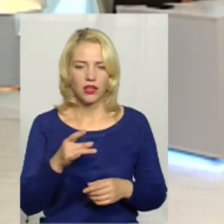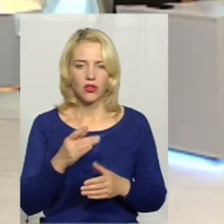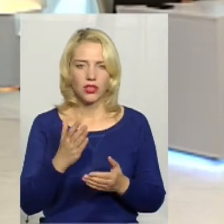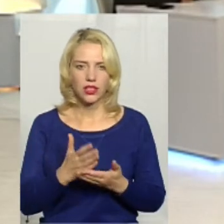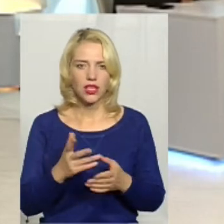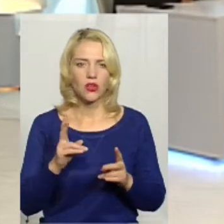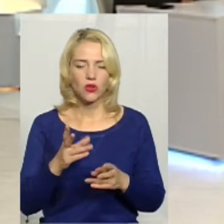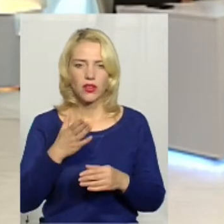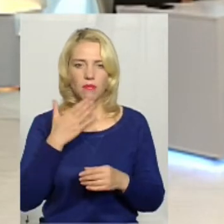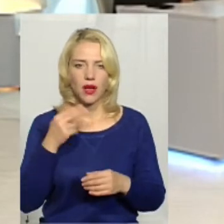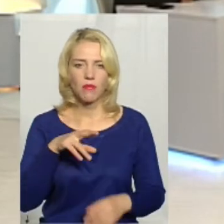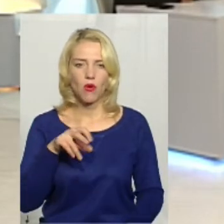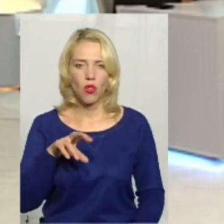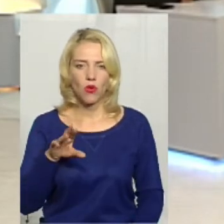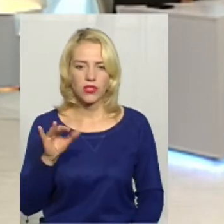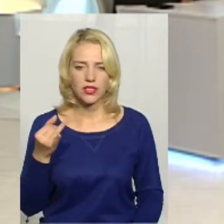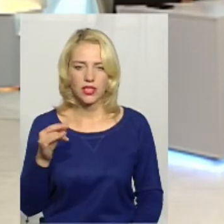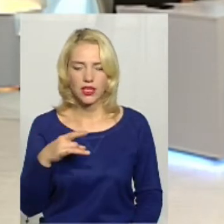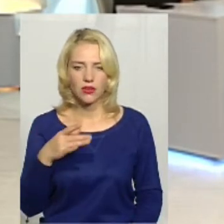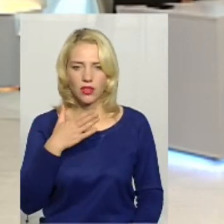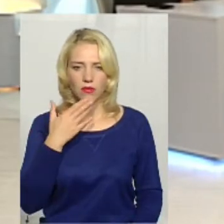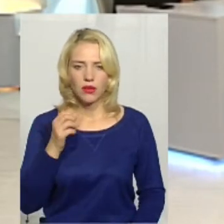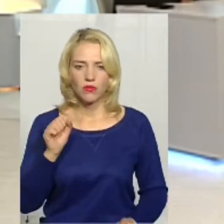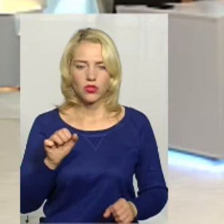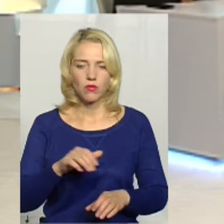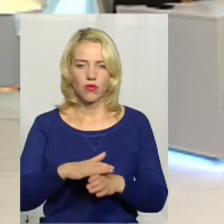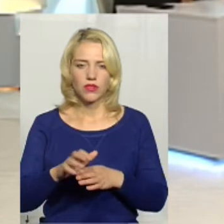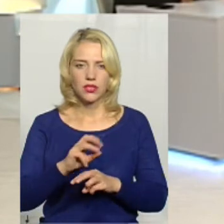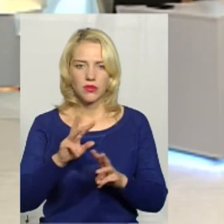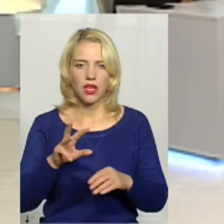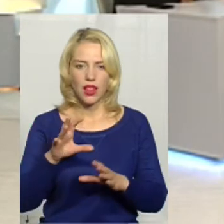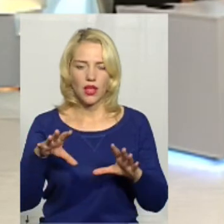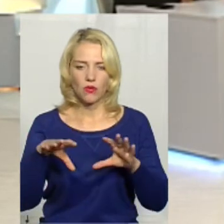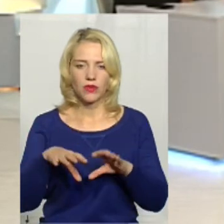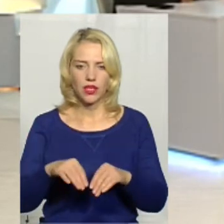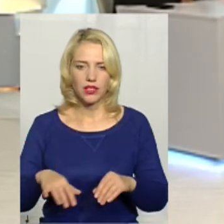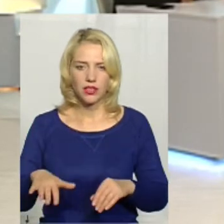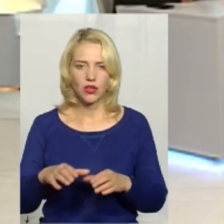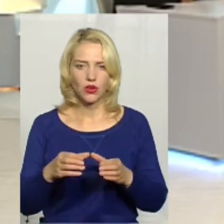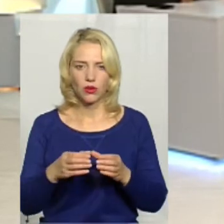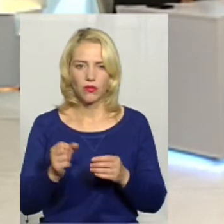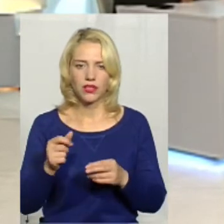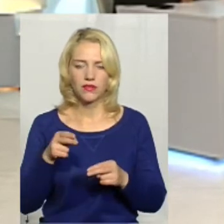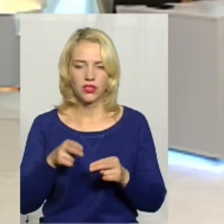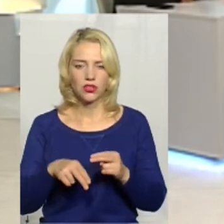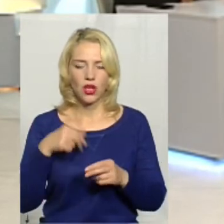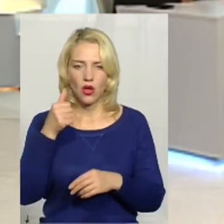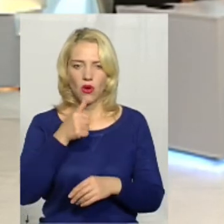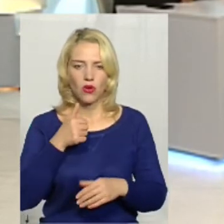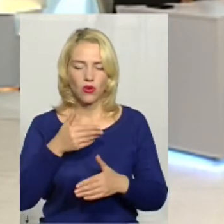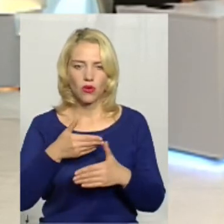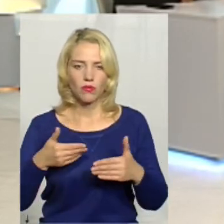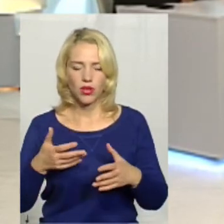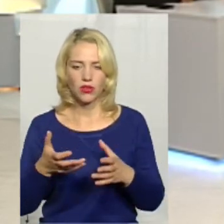немає, там, Полонський район не може повністю забезпечити, але об'єднані громади, і в кінці року, коли